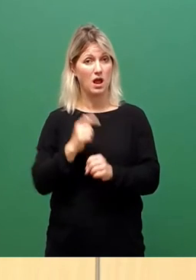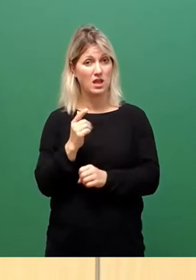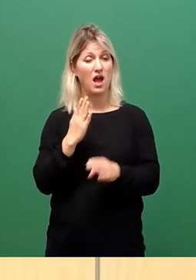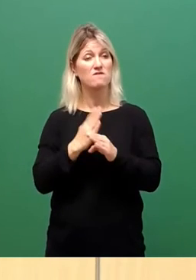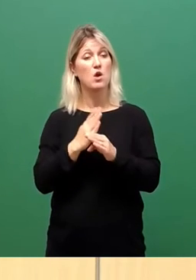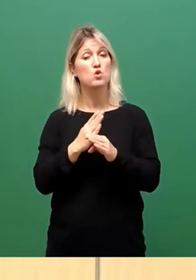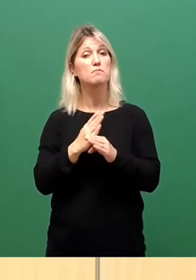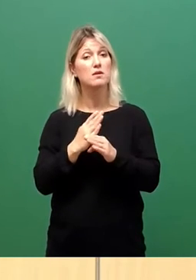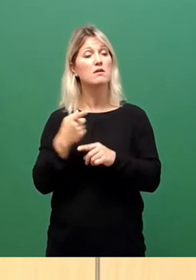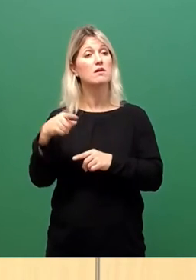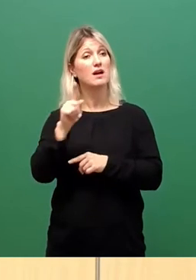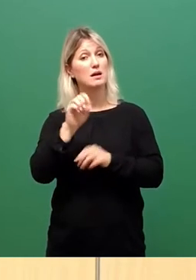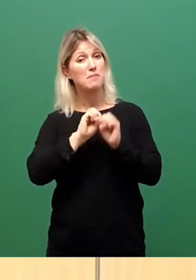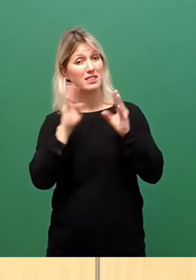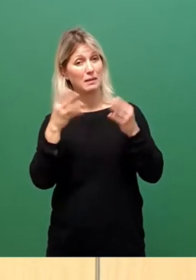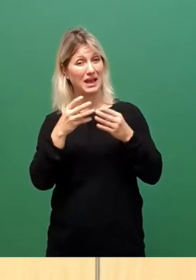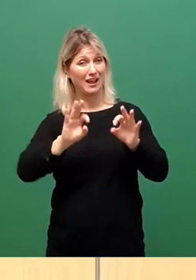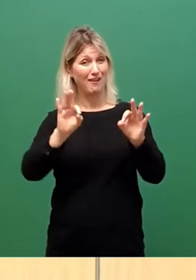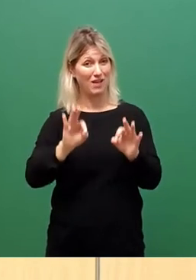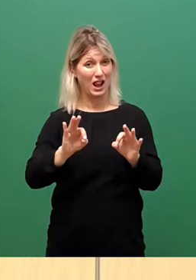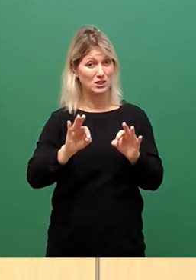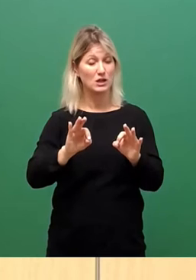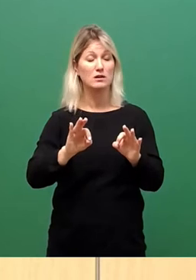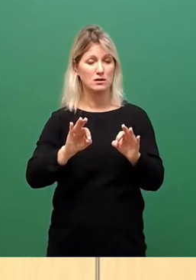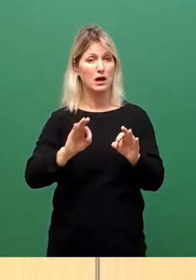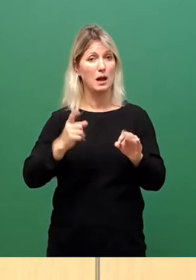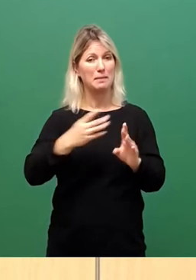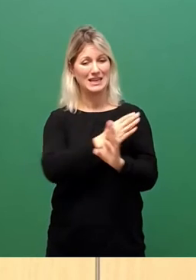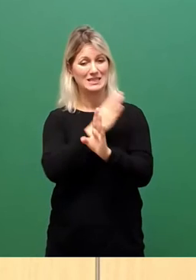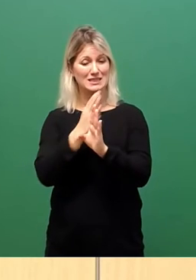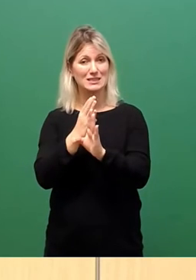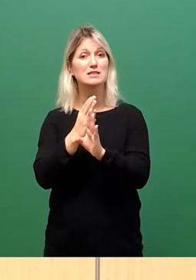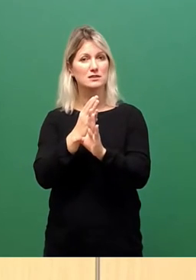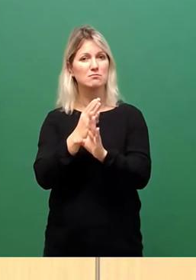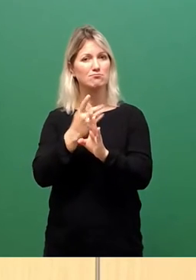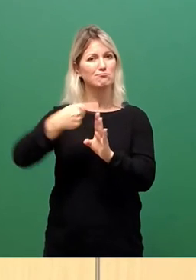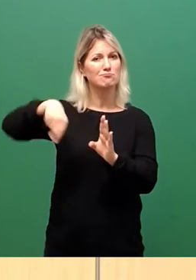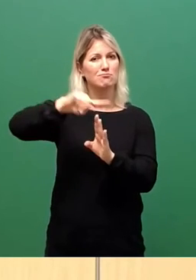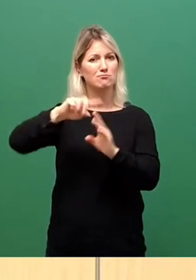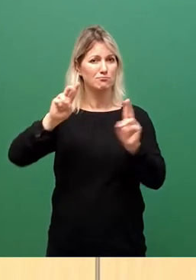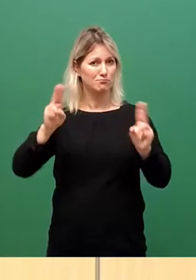Pandemie bis dato keine Dezimierung des Rates zufolge hatte.